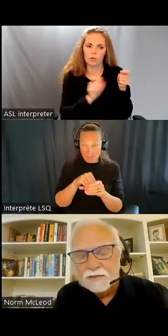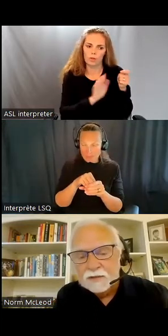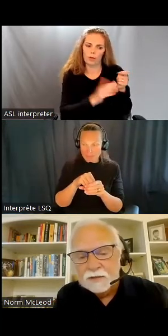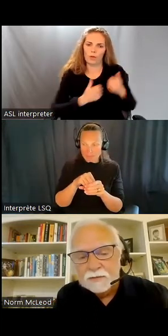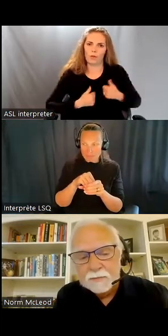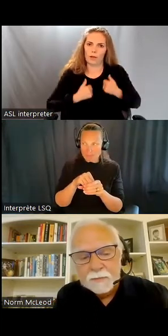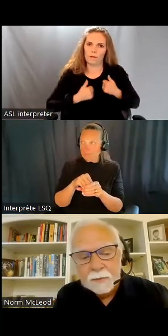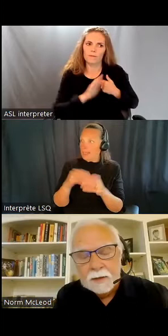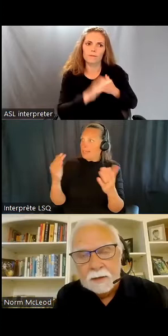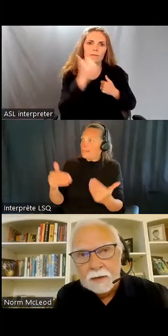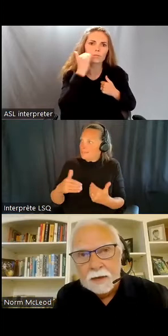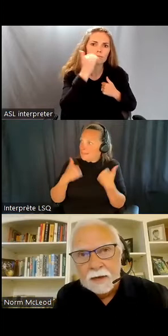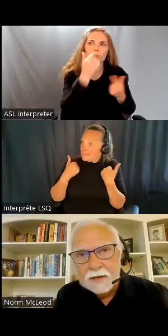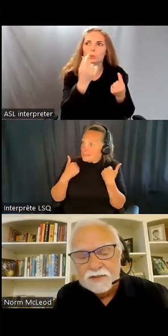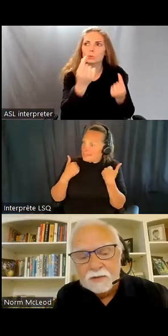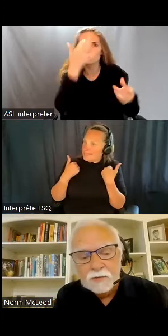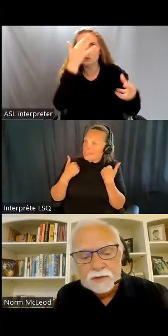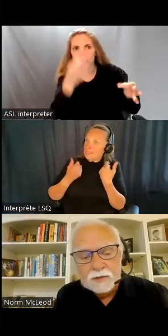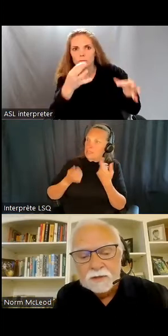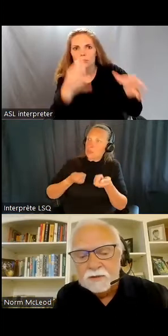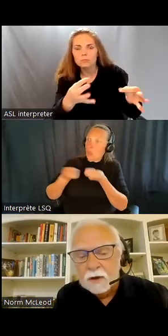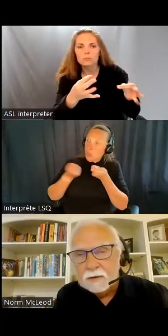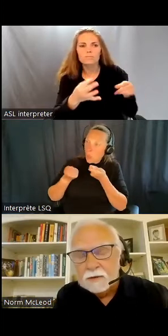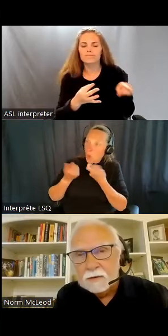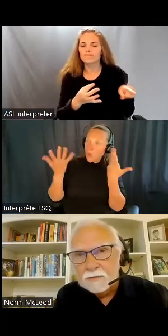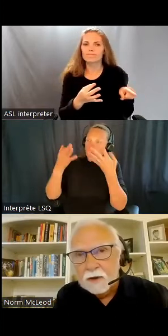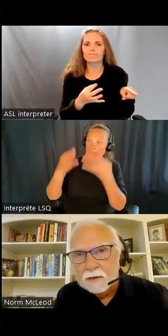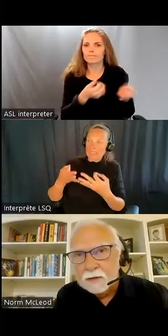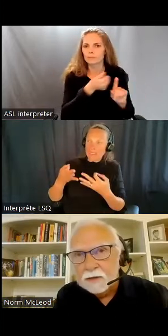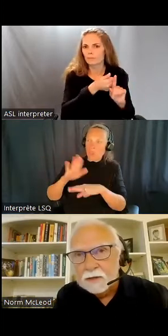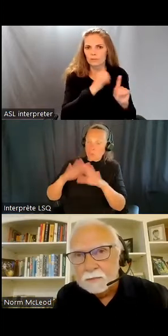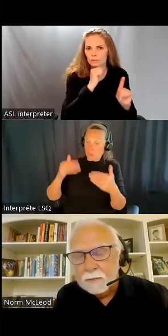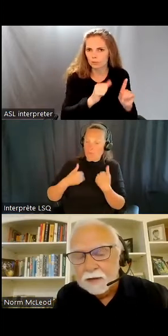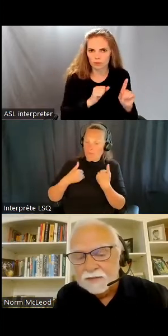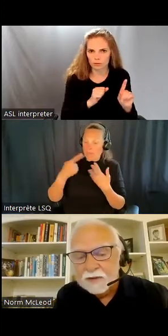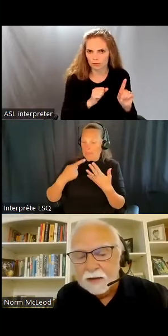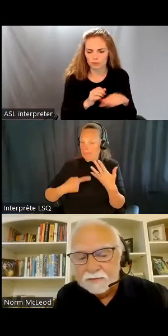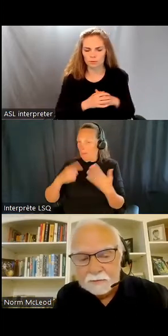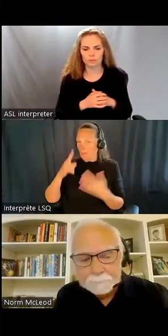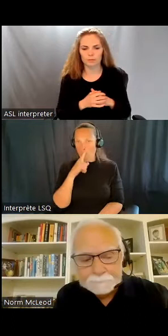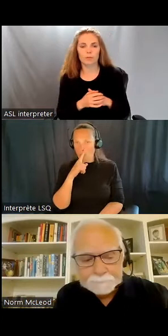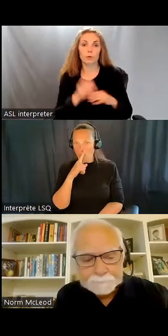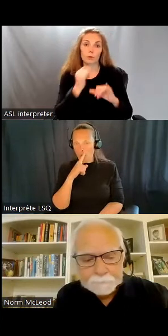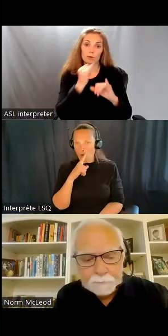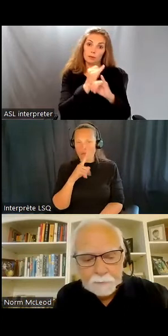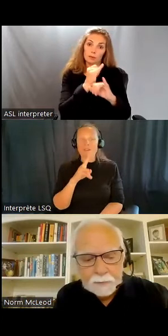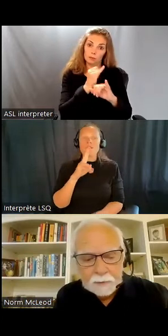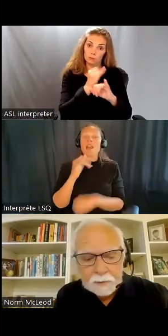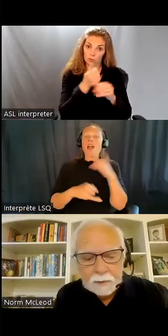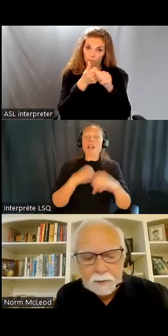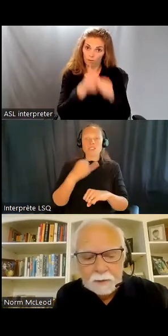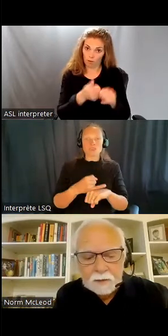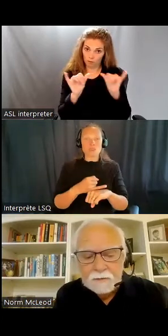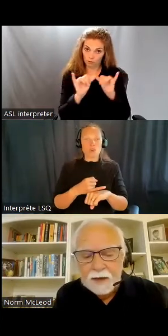ni celui des décisions quotidiennes et ne sont pas autorisés à l'exercer. Une institution est rarement délimitée par ses